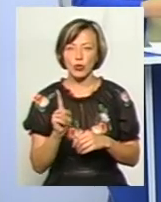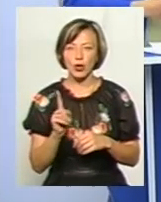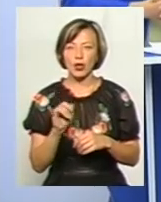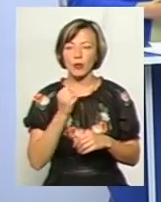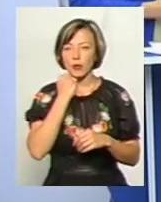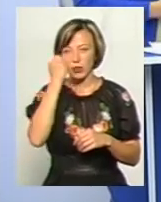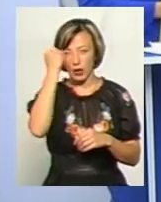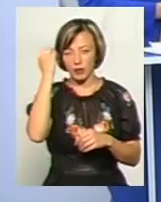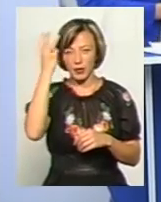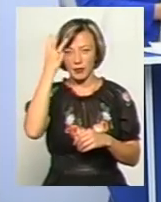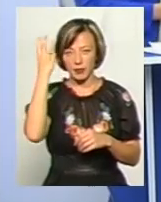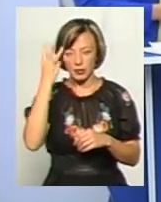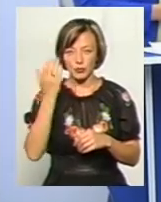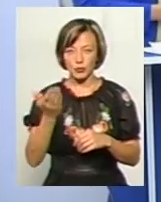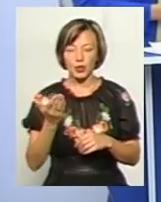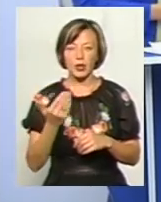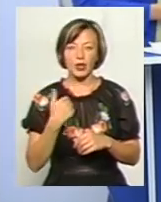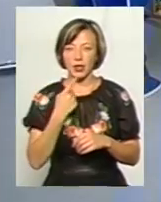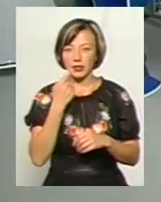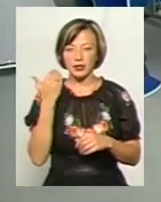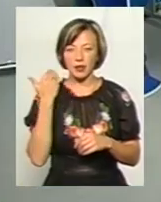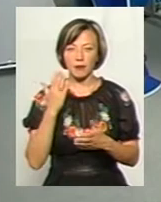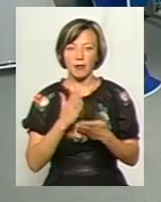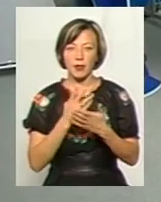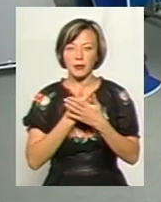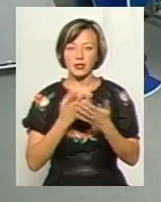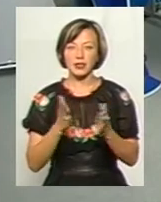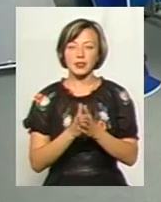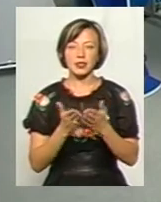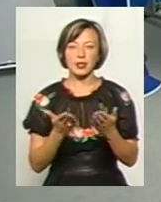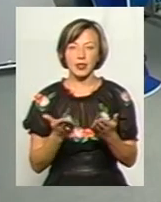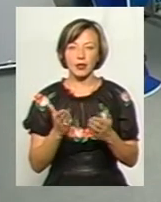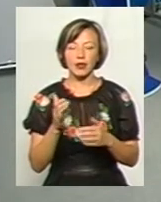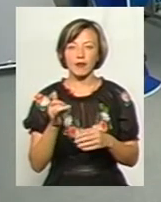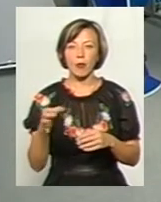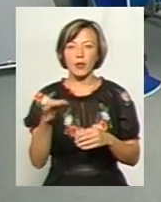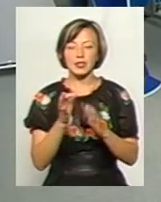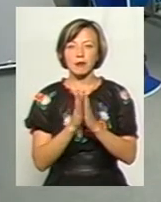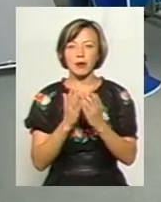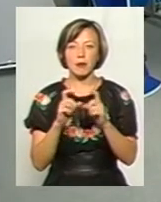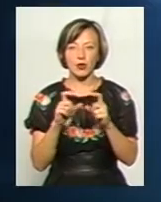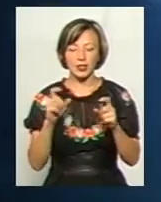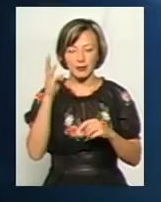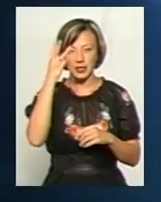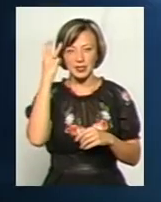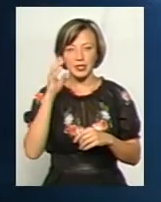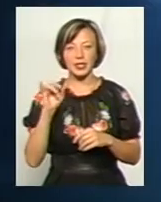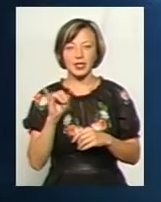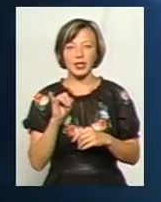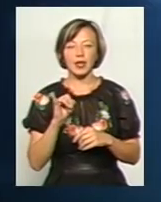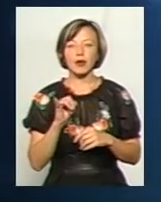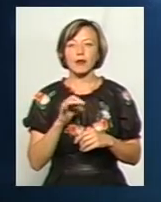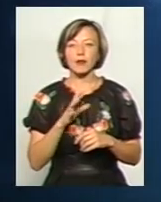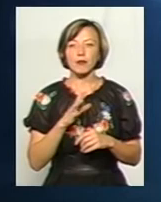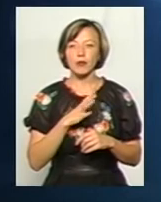І подякувати Хмельницькому, тому що я недавно мала презентацію своєї книжки в обласній бібліотеці Хмельницькій. І я дуже